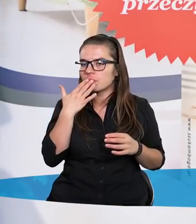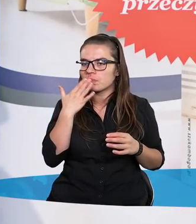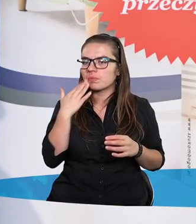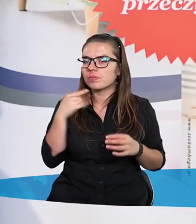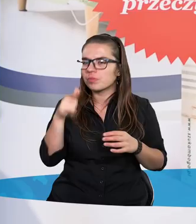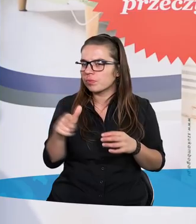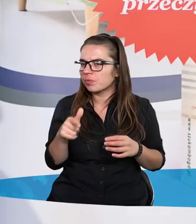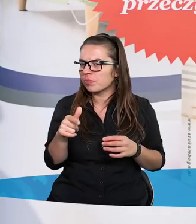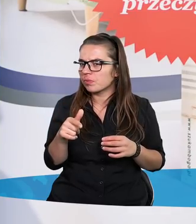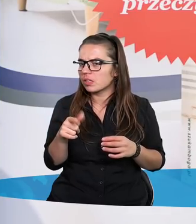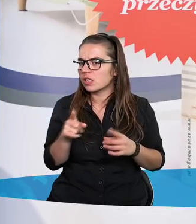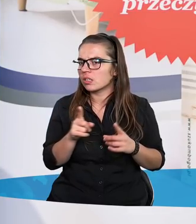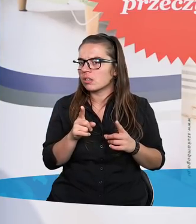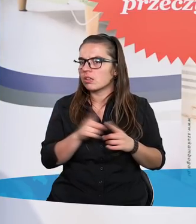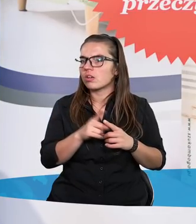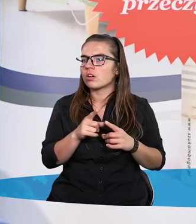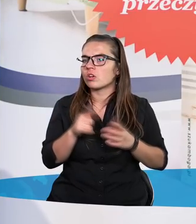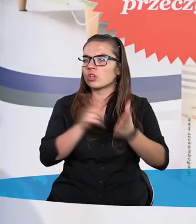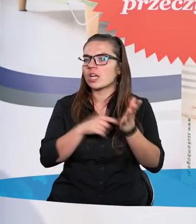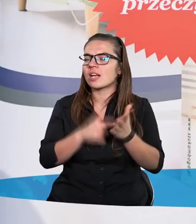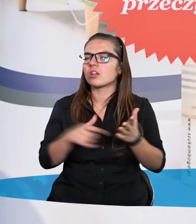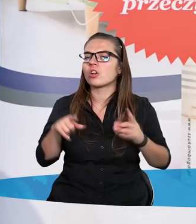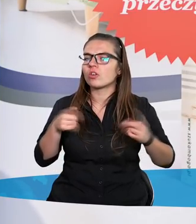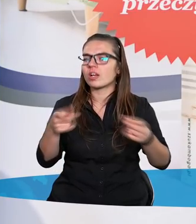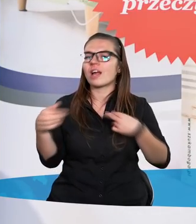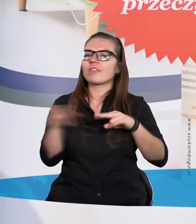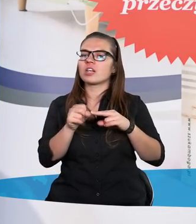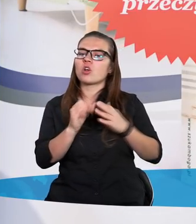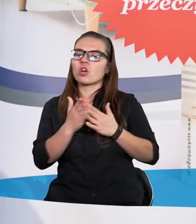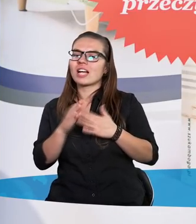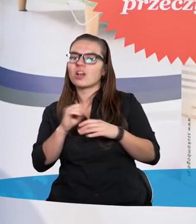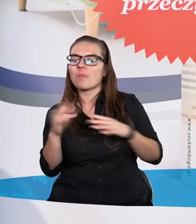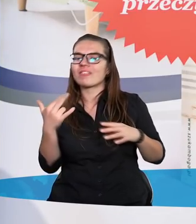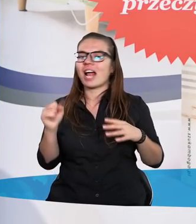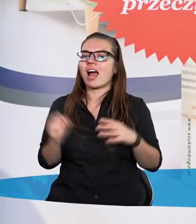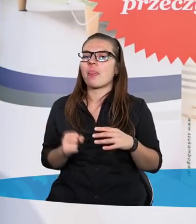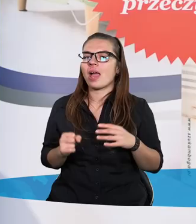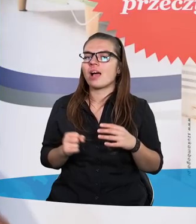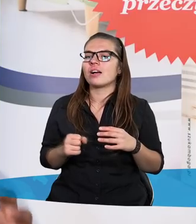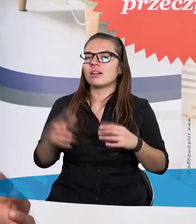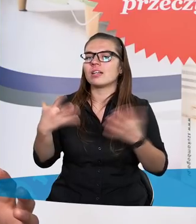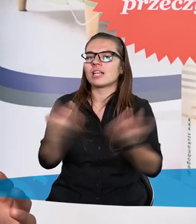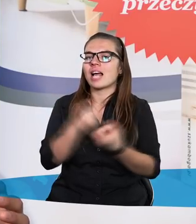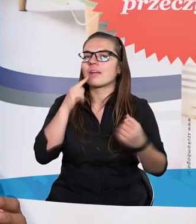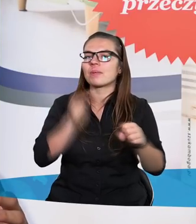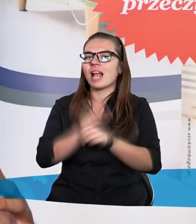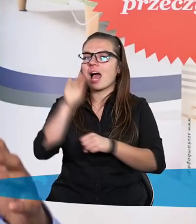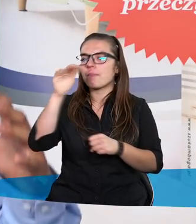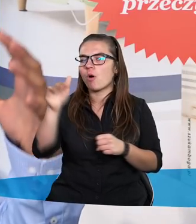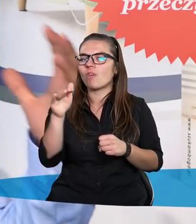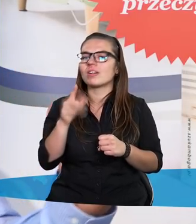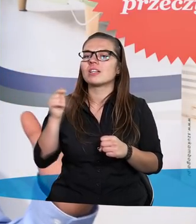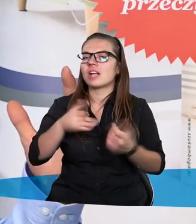koledzy tutaj akurat też są sobami, które często zerkają do Księgi Apokalipsy, znajdujemy zapowiedź, że